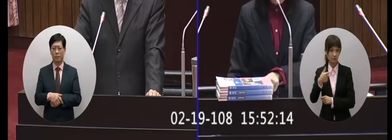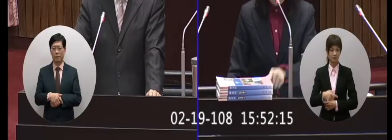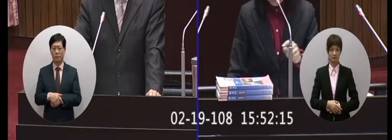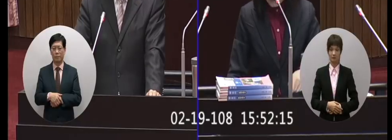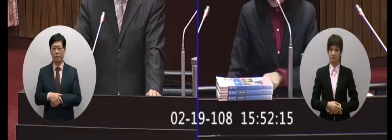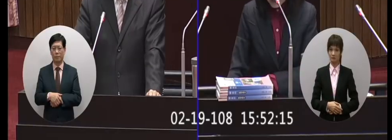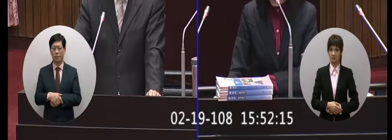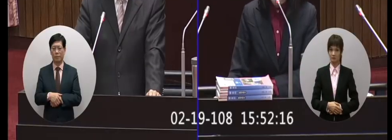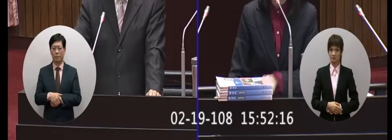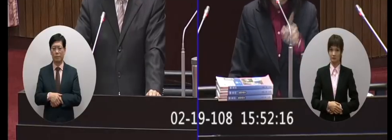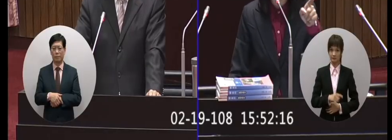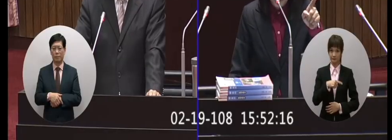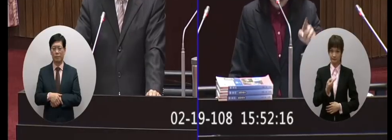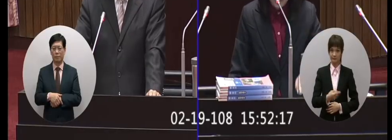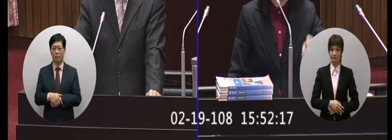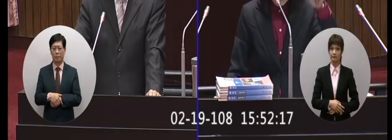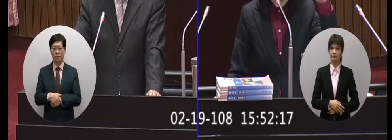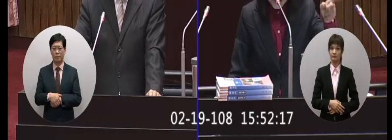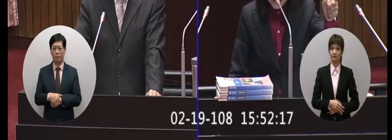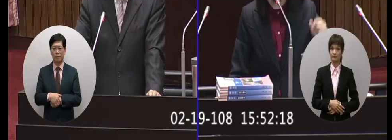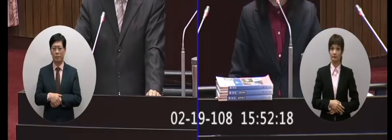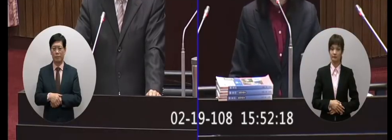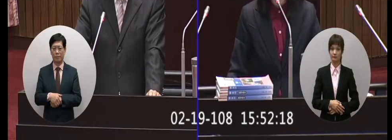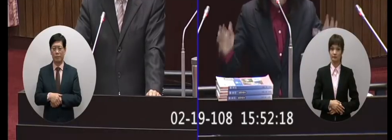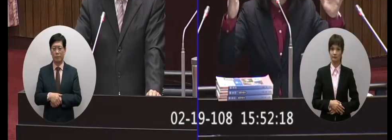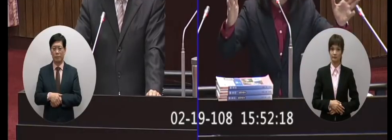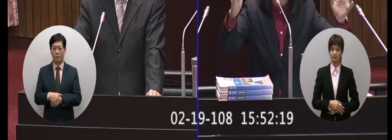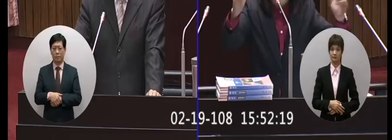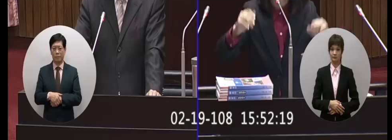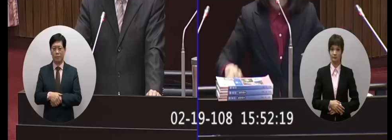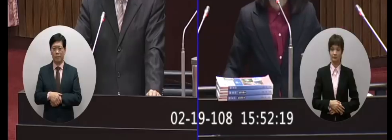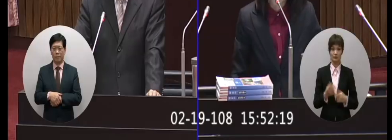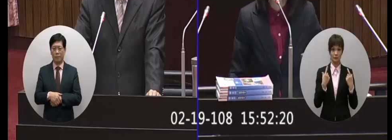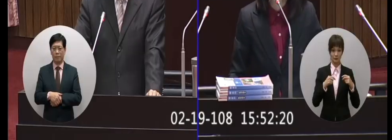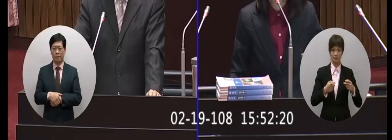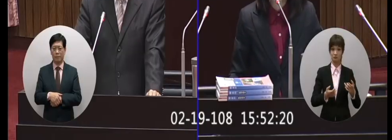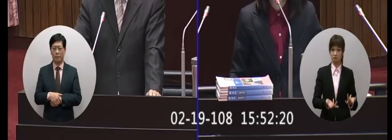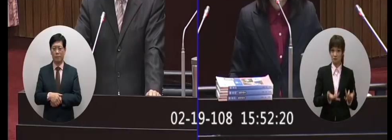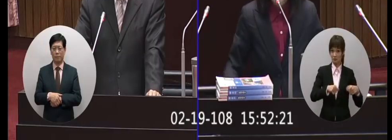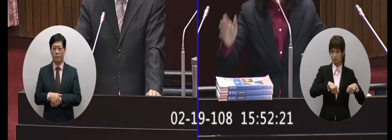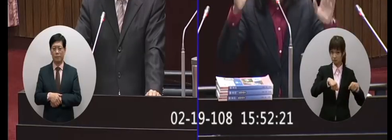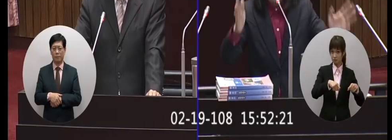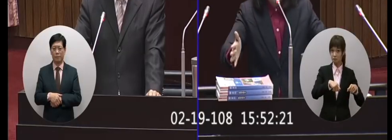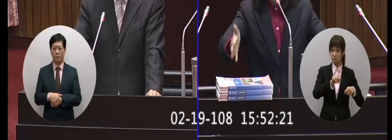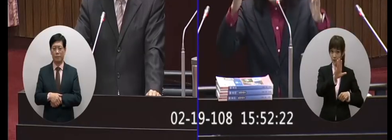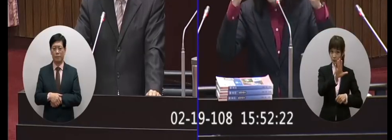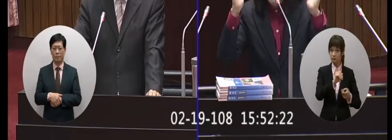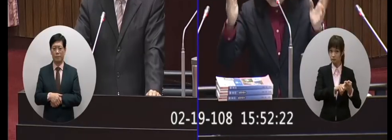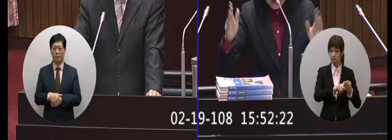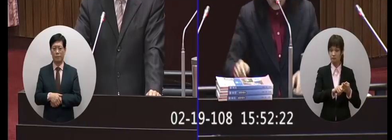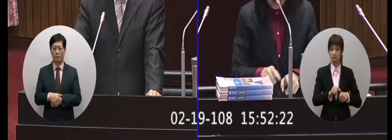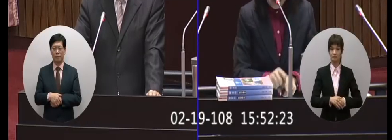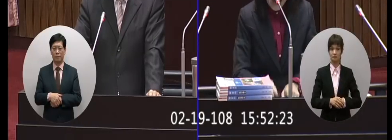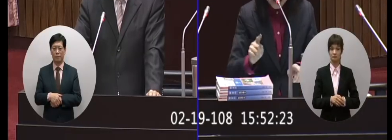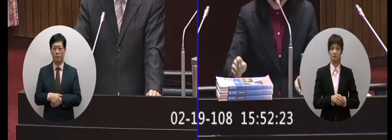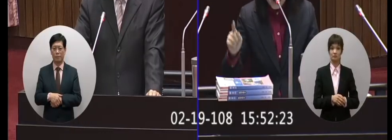好你再看我在拿國教院您剛剛說的喔就算你說原來有草案對不對是草案好現在